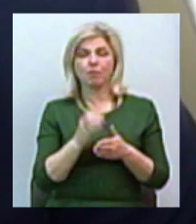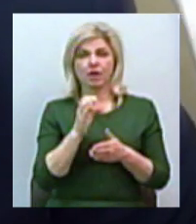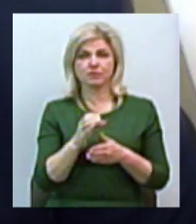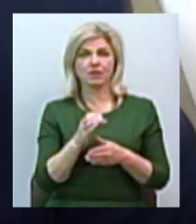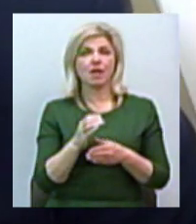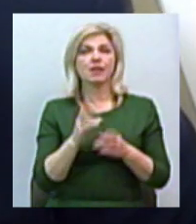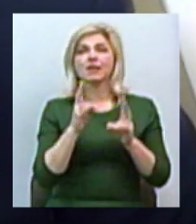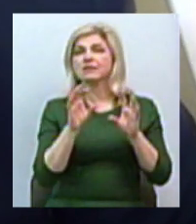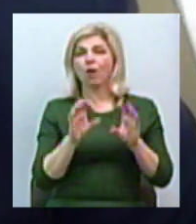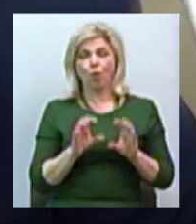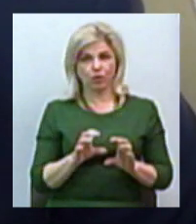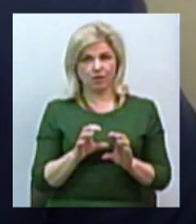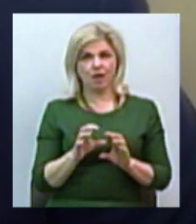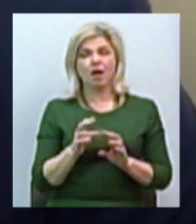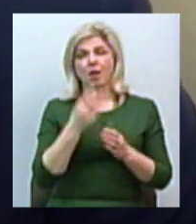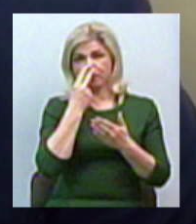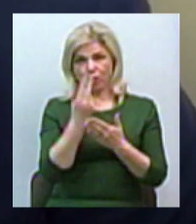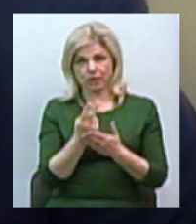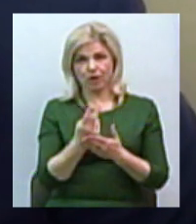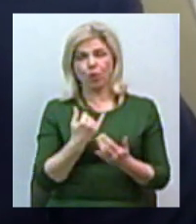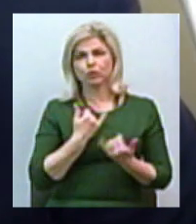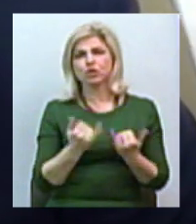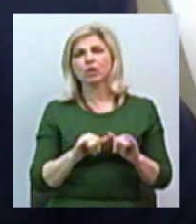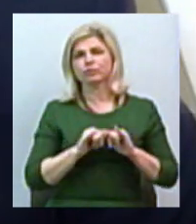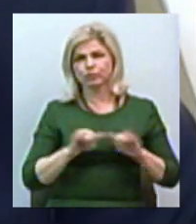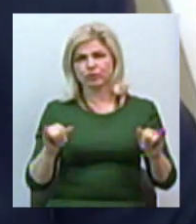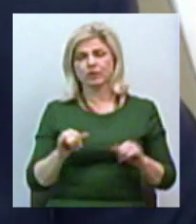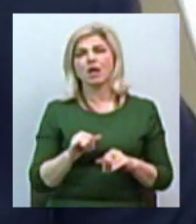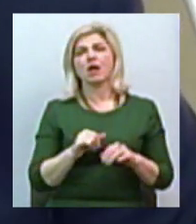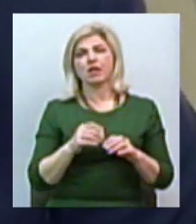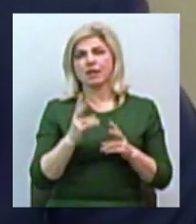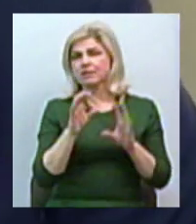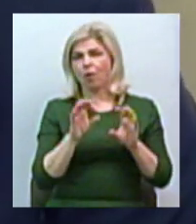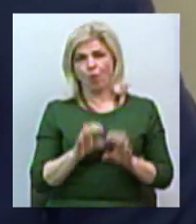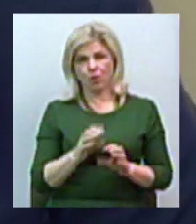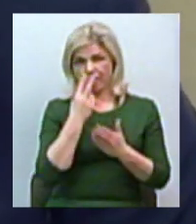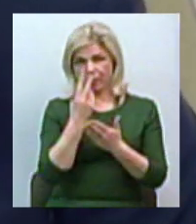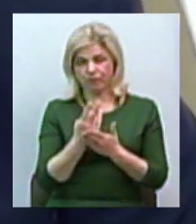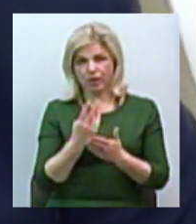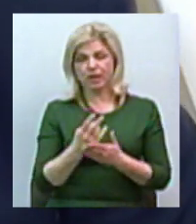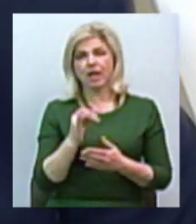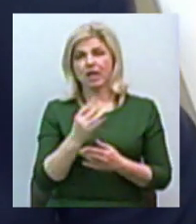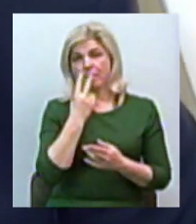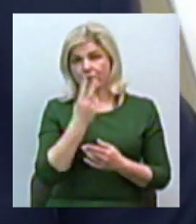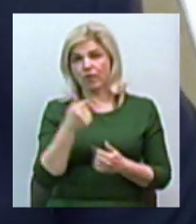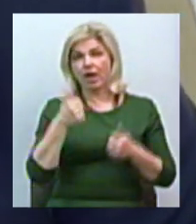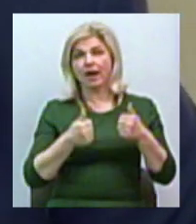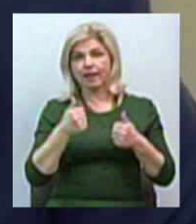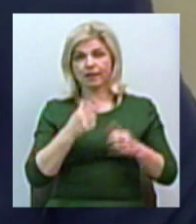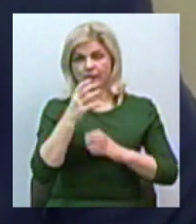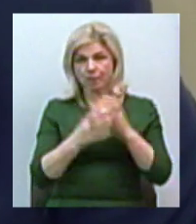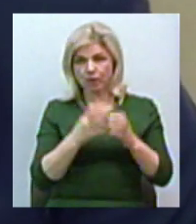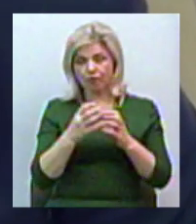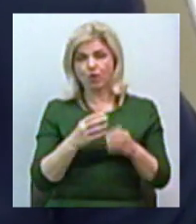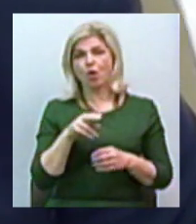У нас дуже поширено зараз піратство. І якраз якщо брати світові рейтинги, то ми по